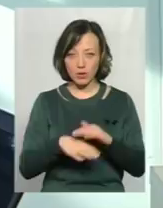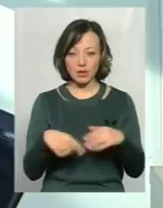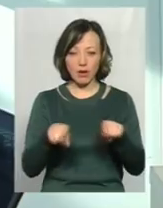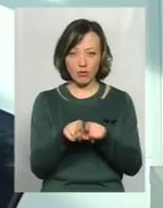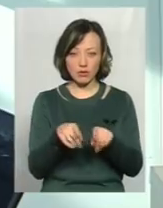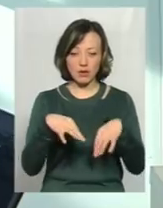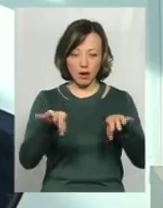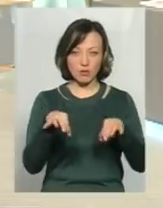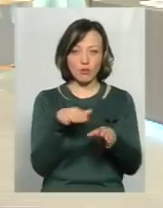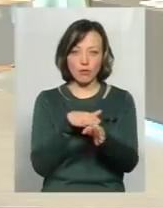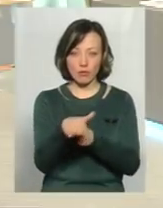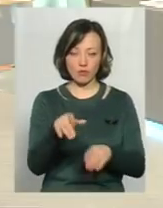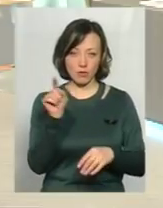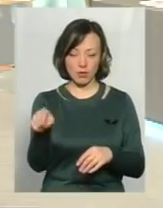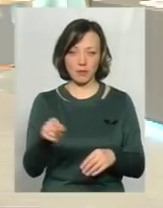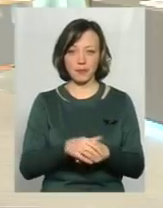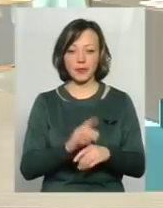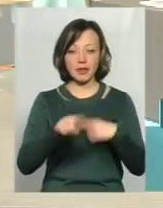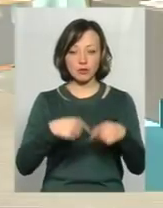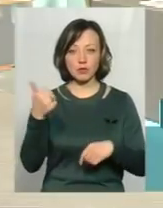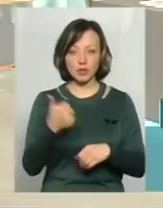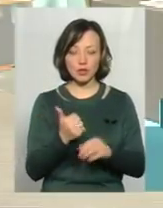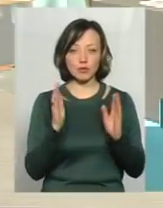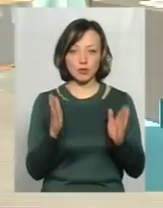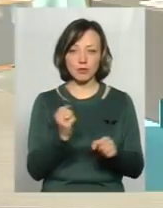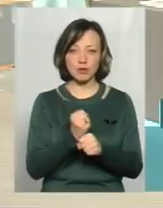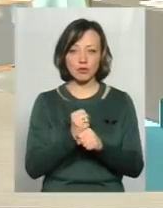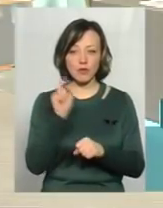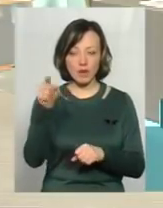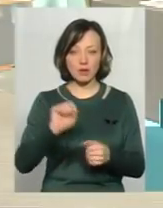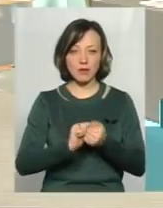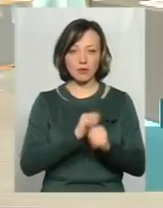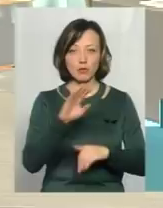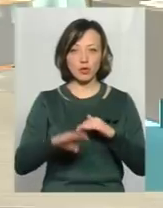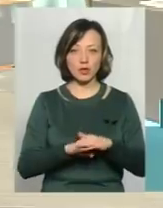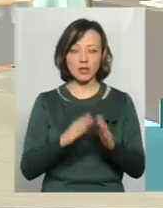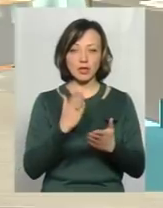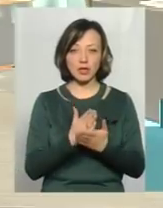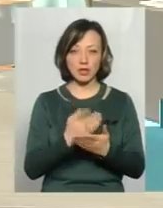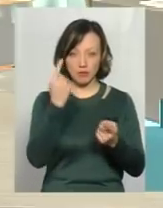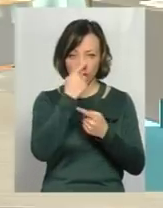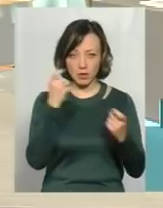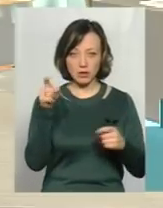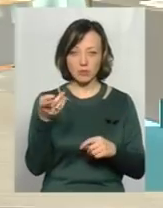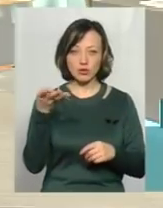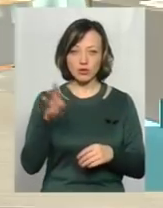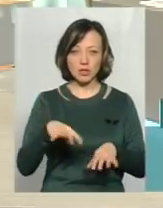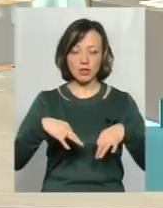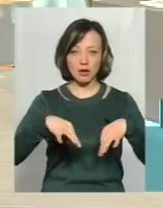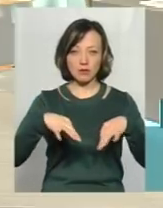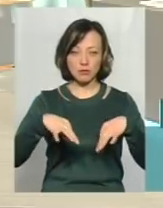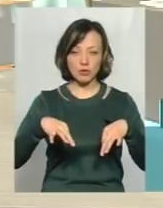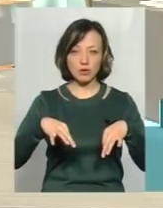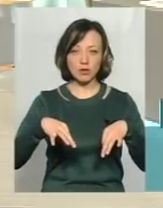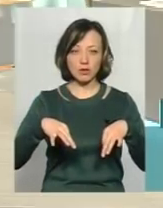накопичення транспортних засобів. До речі, наступний тиждень ми будемо працювати в Кам'янець-Подільському, тому що є в нас інформація, що там 4 транспортних засоби